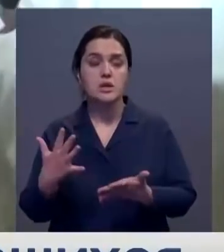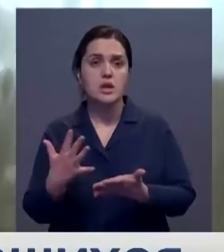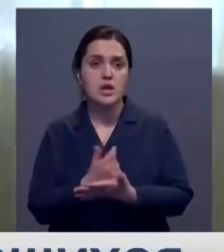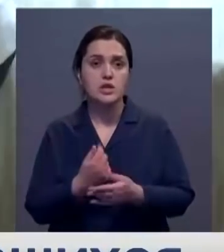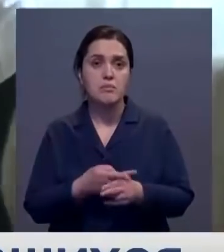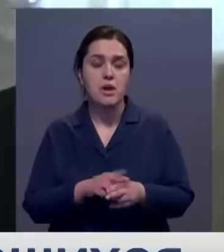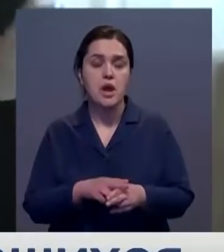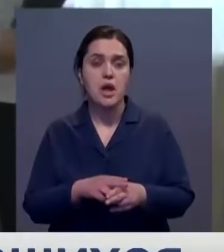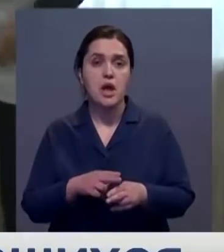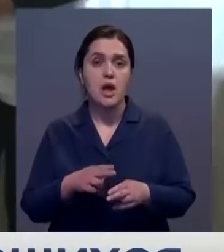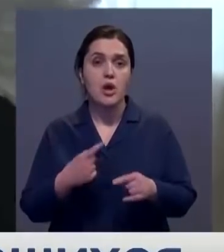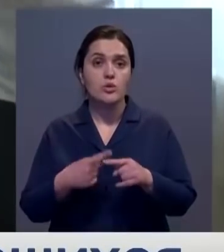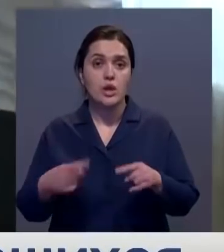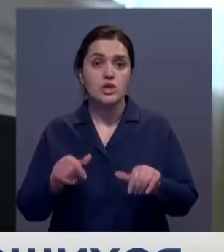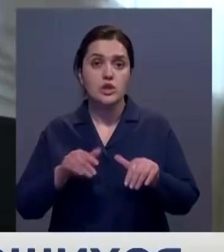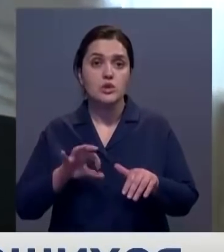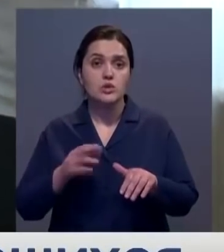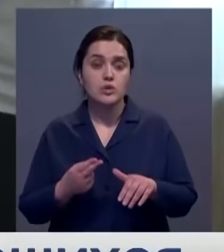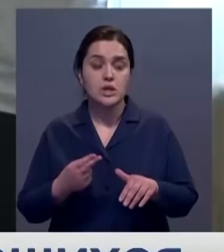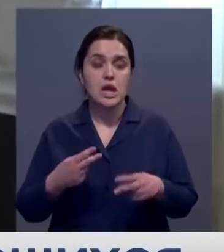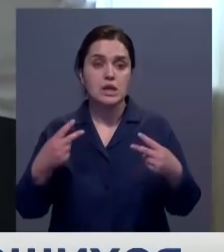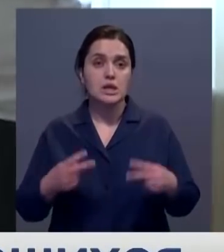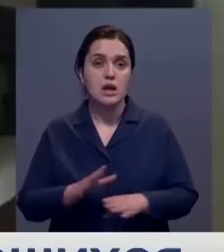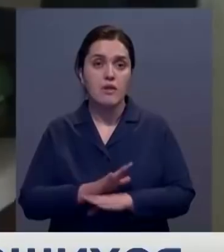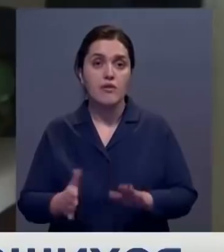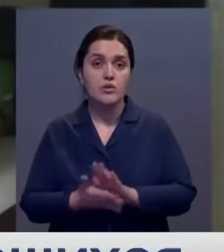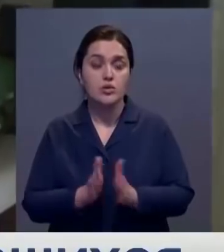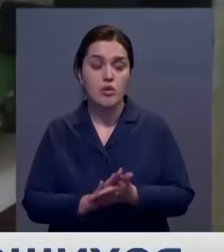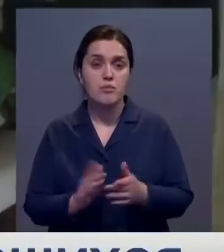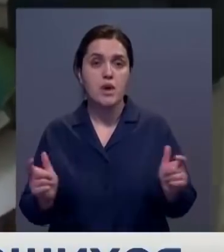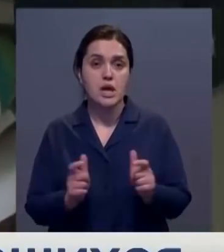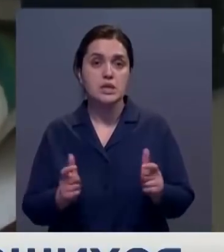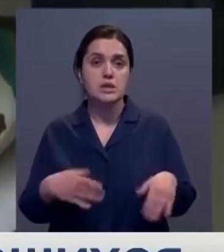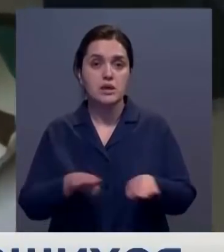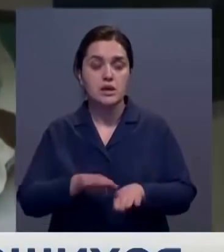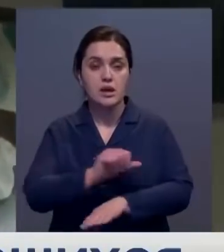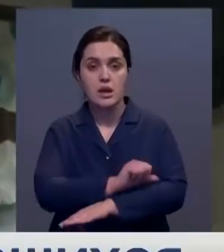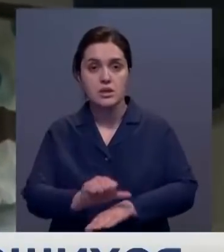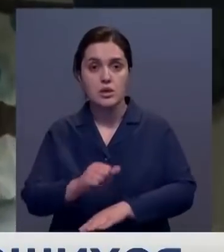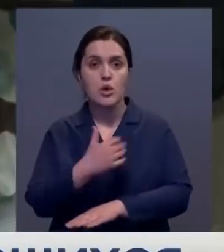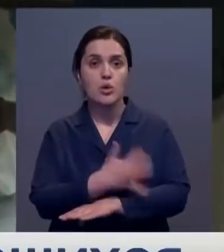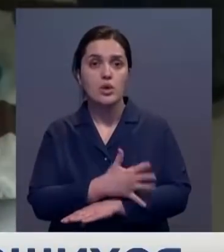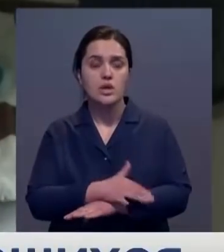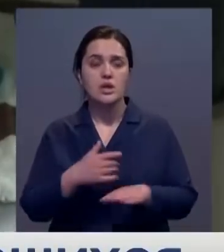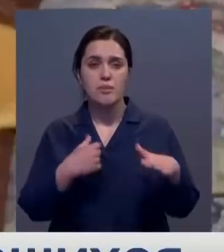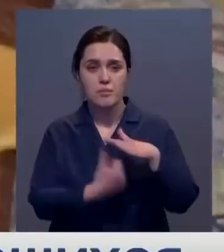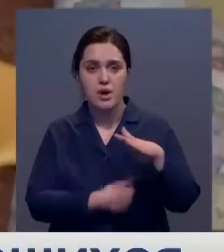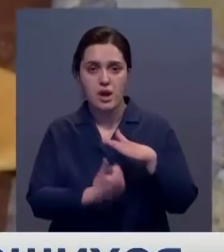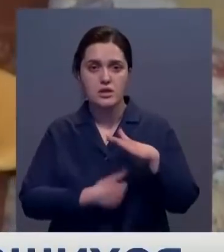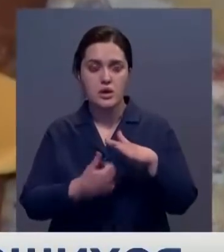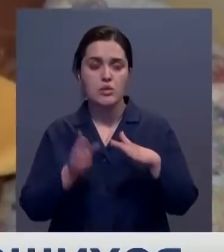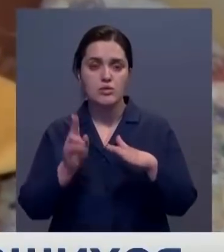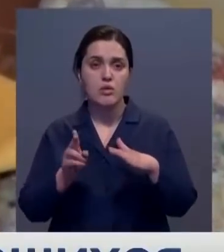идеальную альтернативу и решение социального неравенства. В условиях пандемии и закрытых границ уличных бродяг было решено размещать в